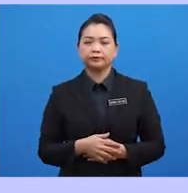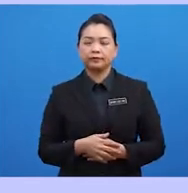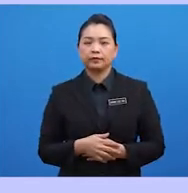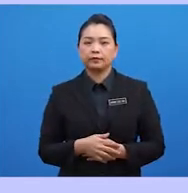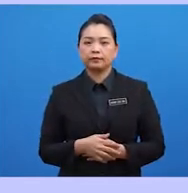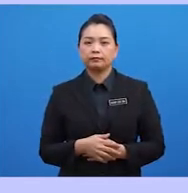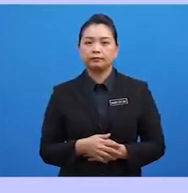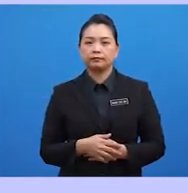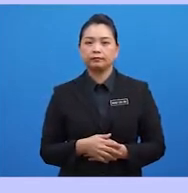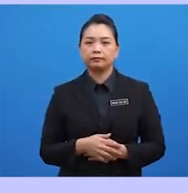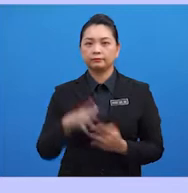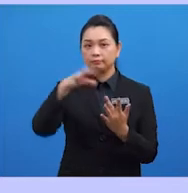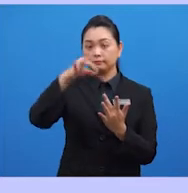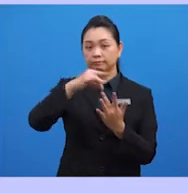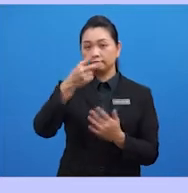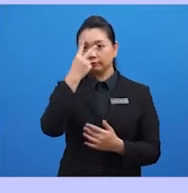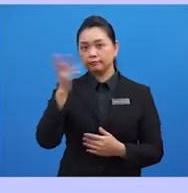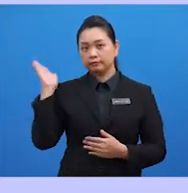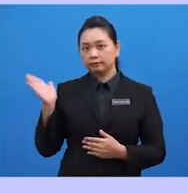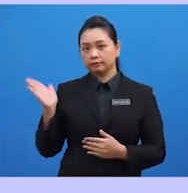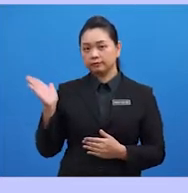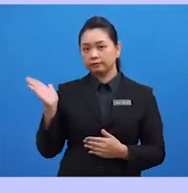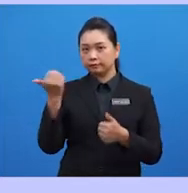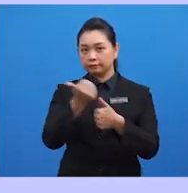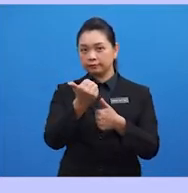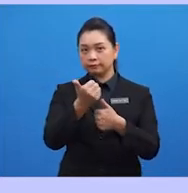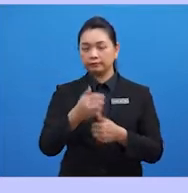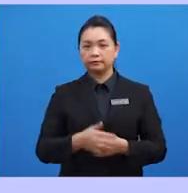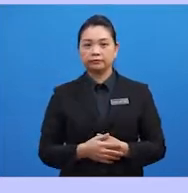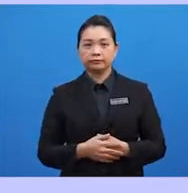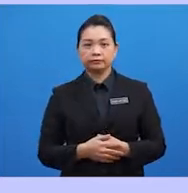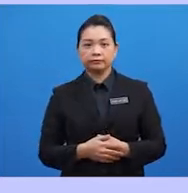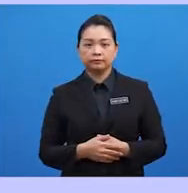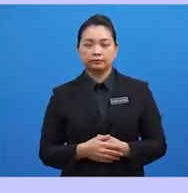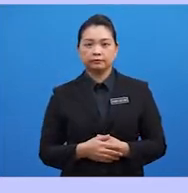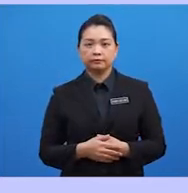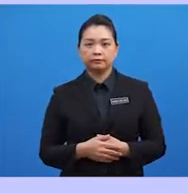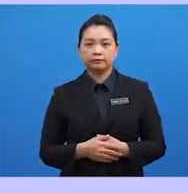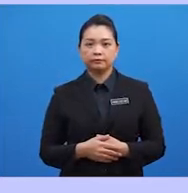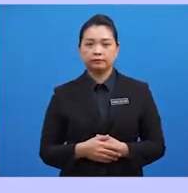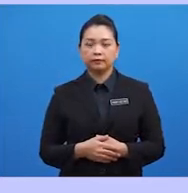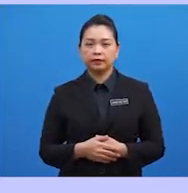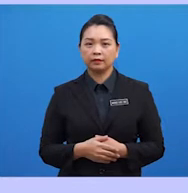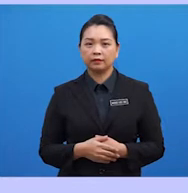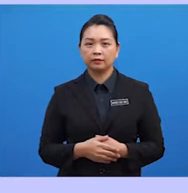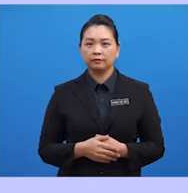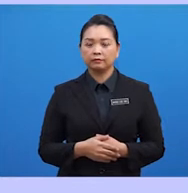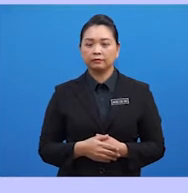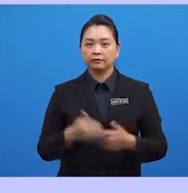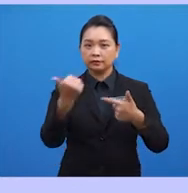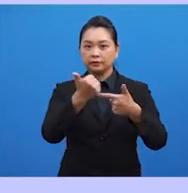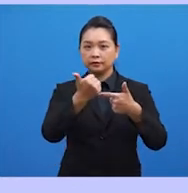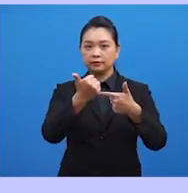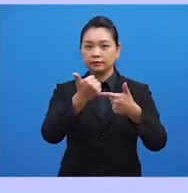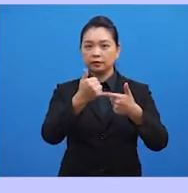Pilihan pertama, menaik taraf tahap sosioekonomi di rantau ASEAN. Kedua,